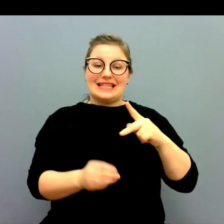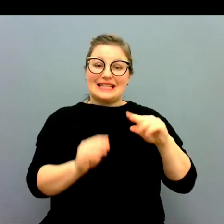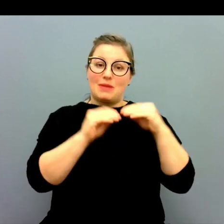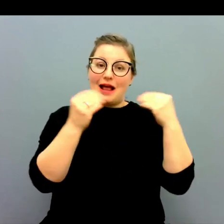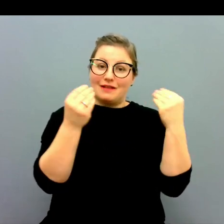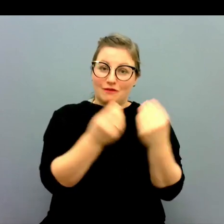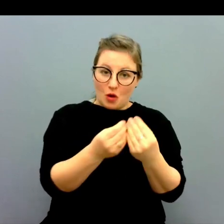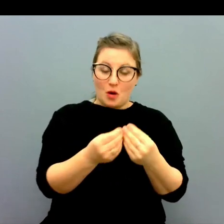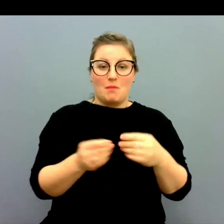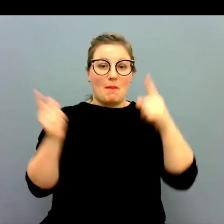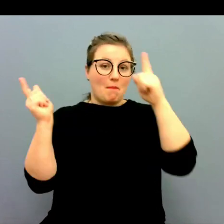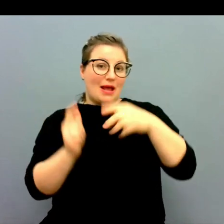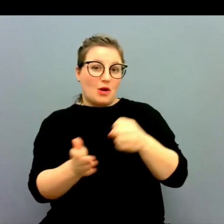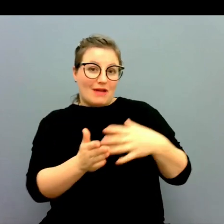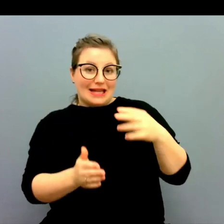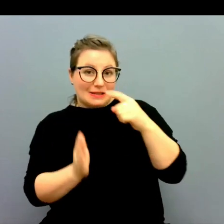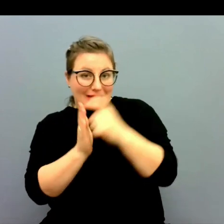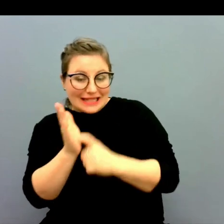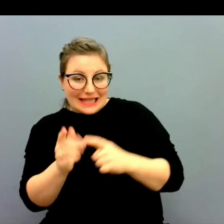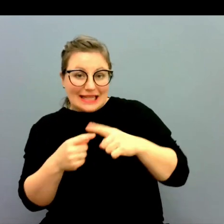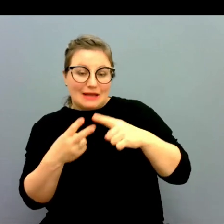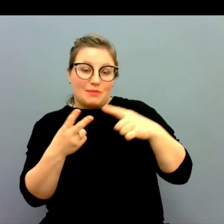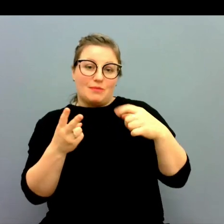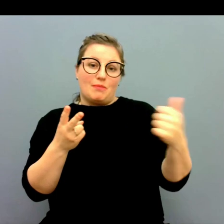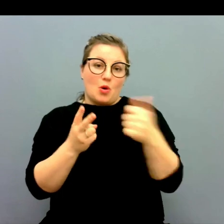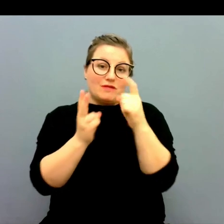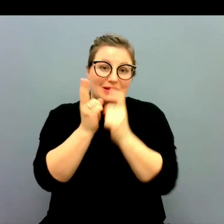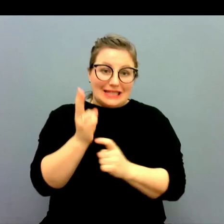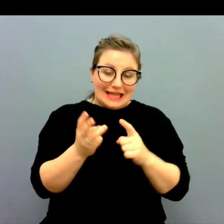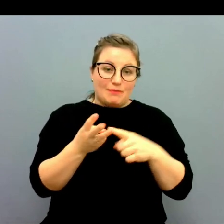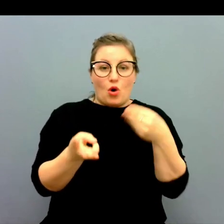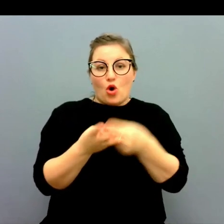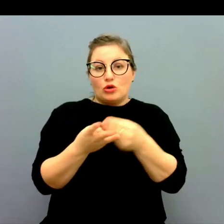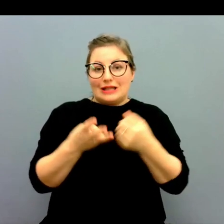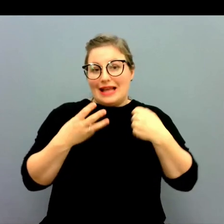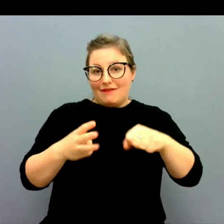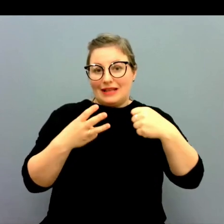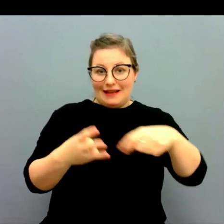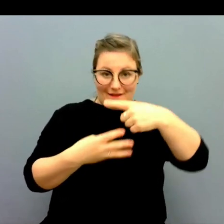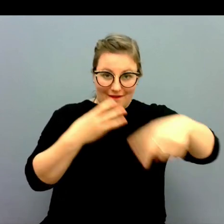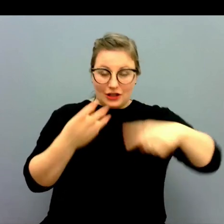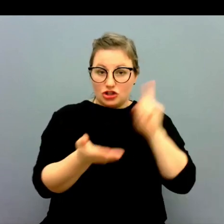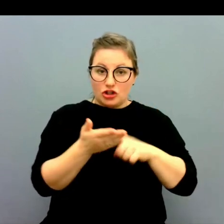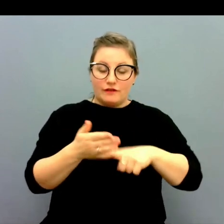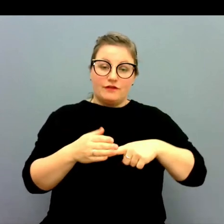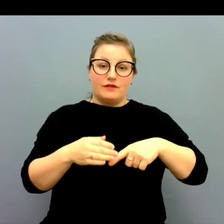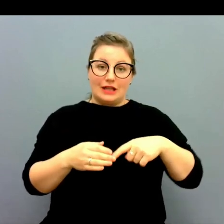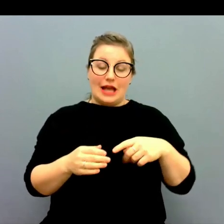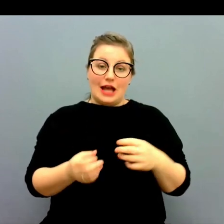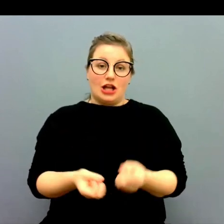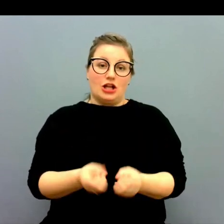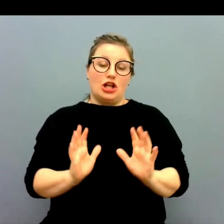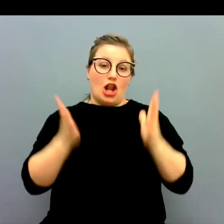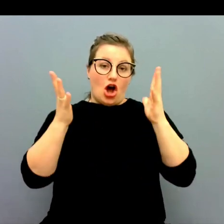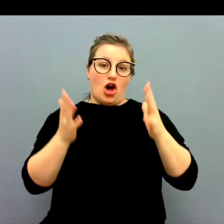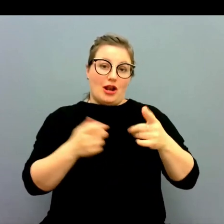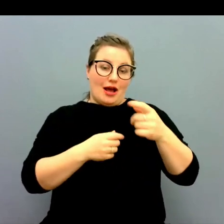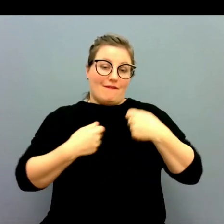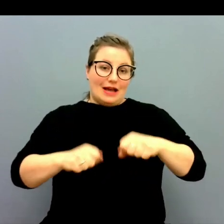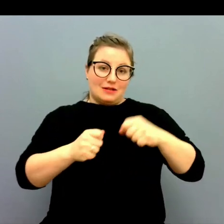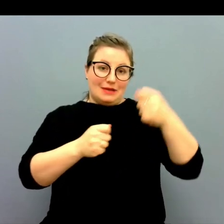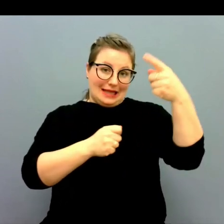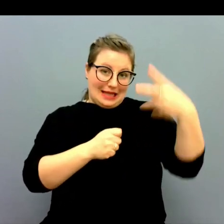människovärdesprincip och behovsprincip och kostnadseffektivitet för att reda ut verksamheten.